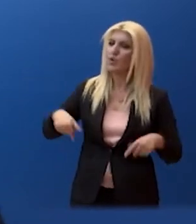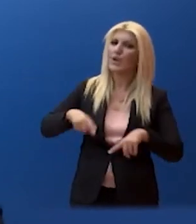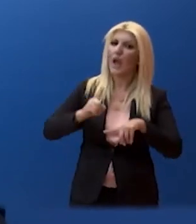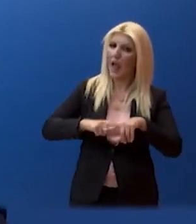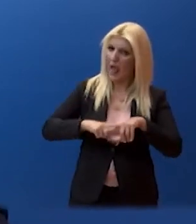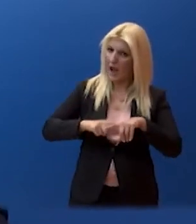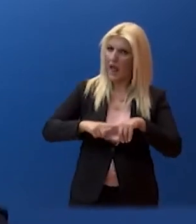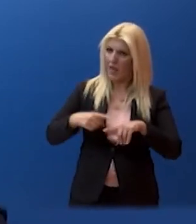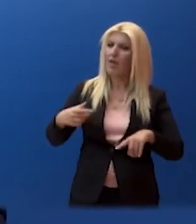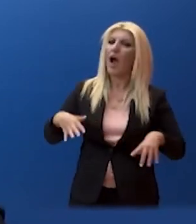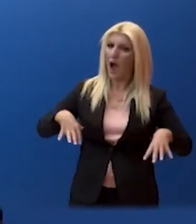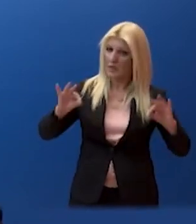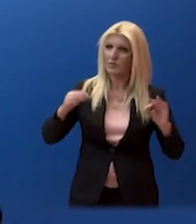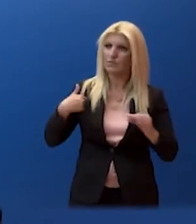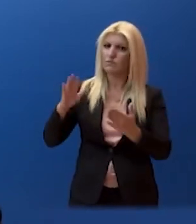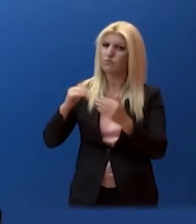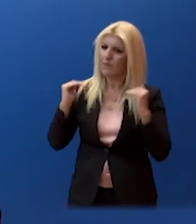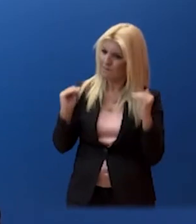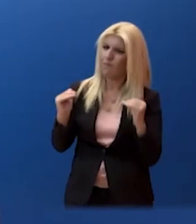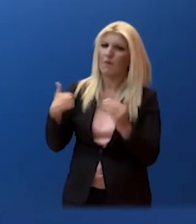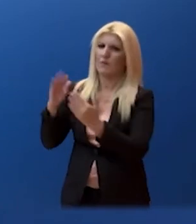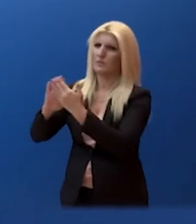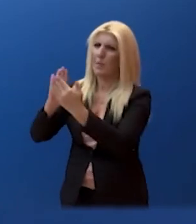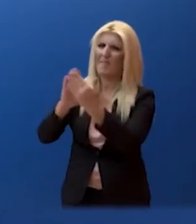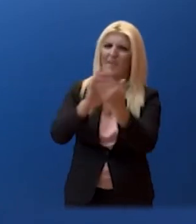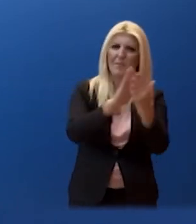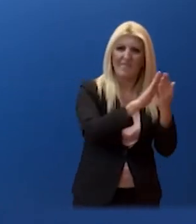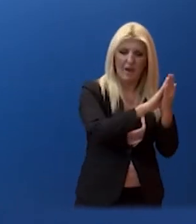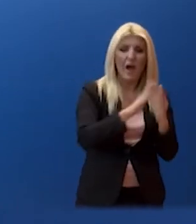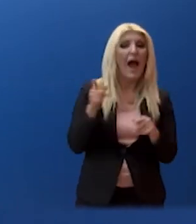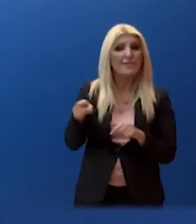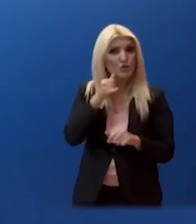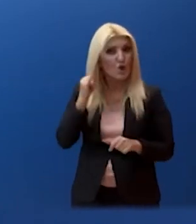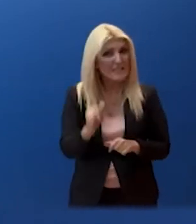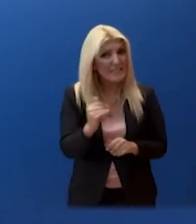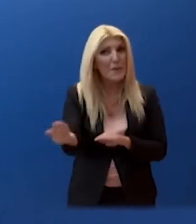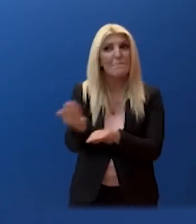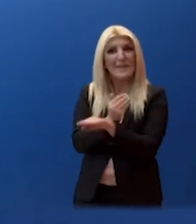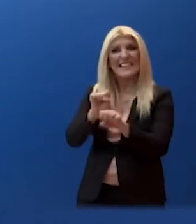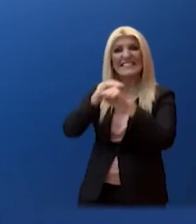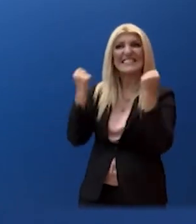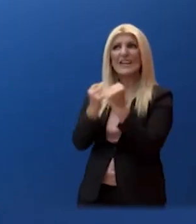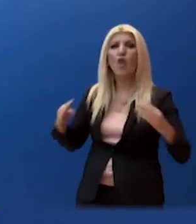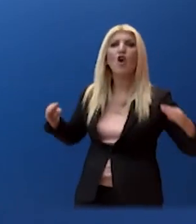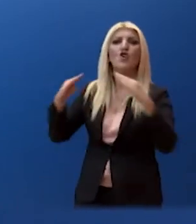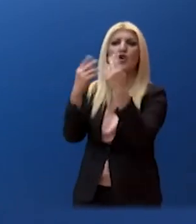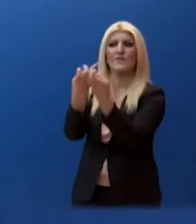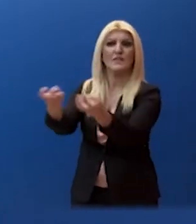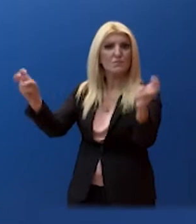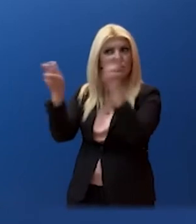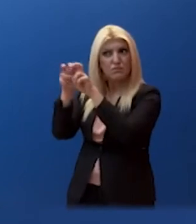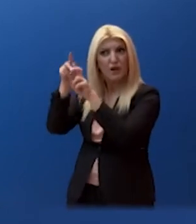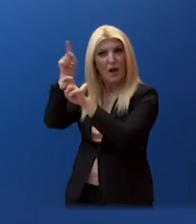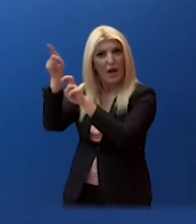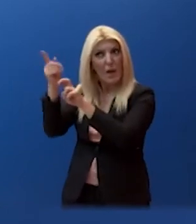διευθυντικές επαφές, αυτό αν ισχύει και πριν από τη Σύνοδο Κορυφής, δηλαδή αν υπάρχουν οι προϋποθέσεις, αν θα θέλαμε να γίνει και πριν τη